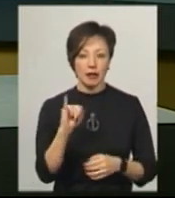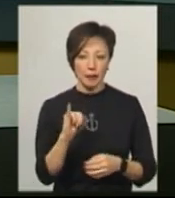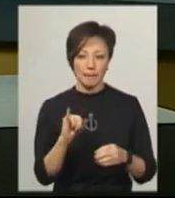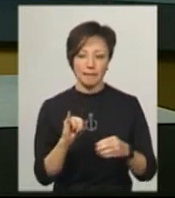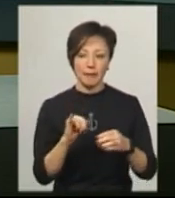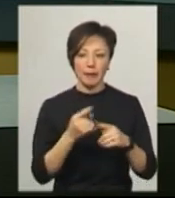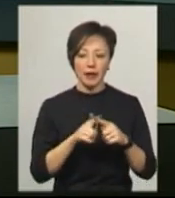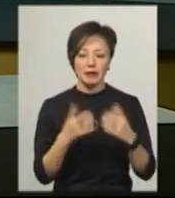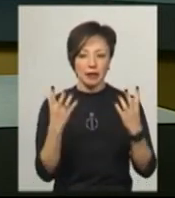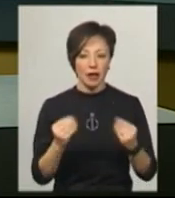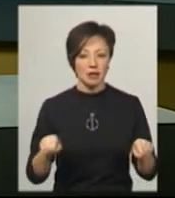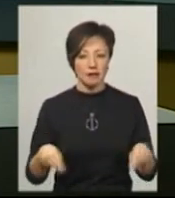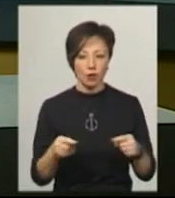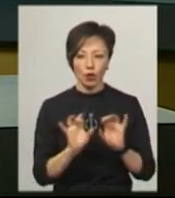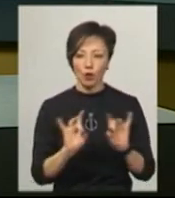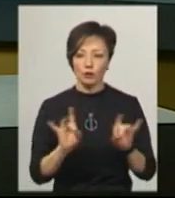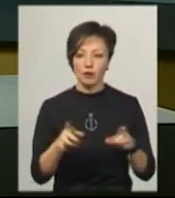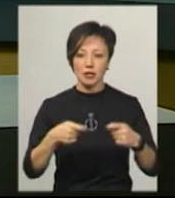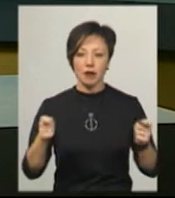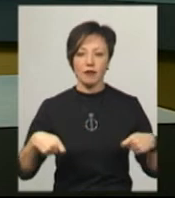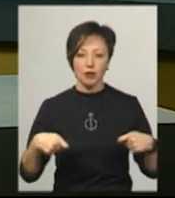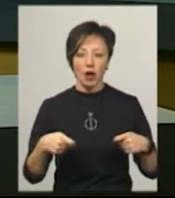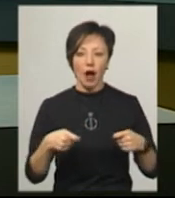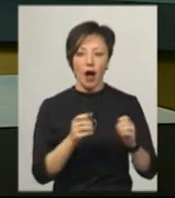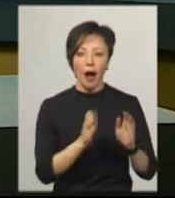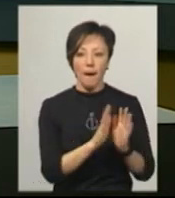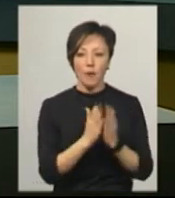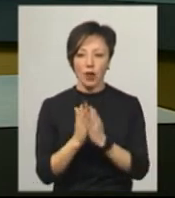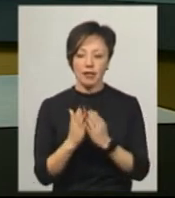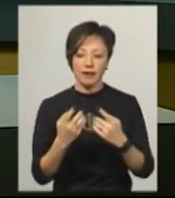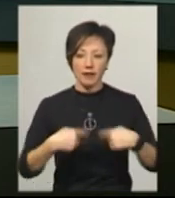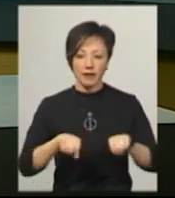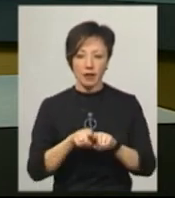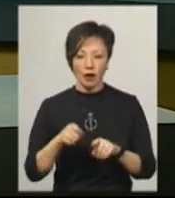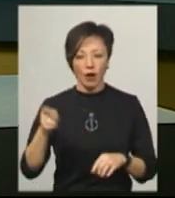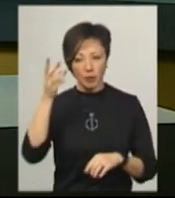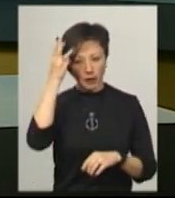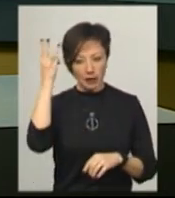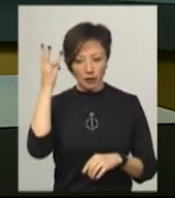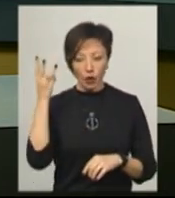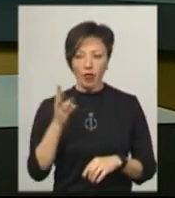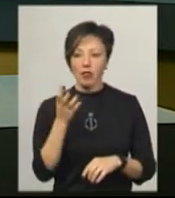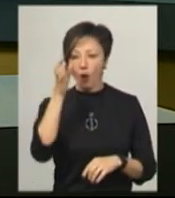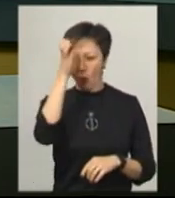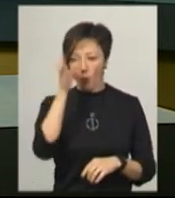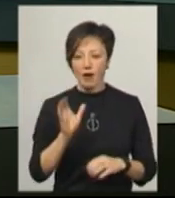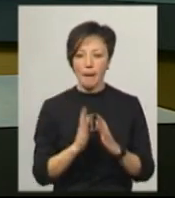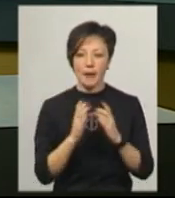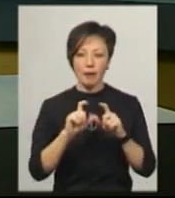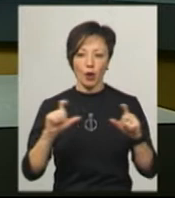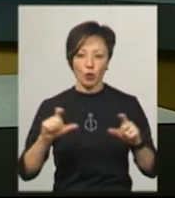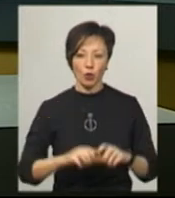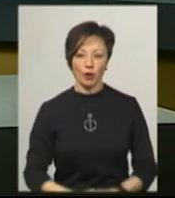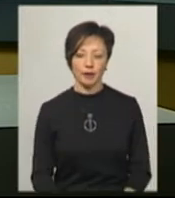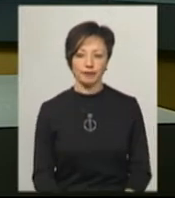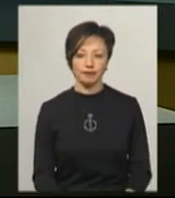нагоди дня її створення. Про це розповіла завідувачка абонентським відділом Хмельницької обласної універсальної наукової бібліотеки Олена